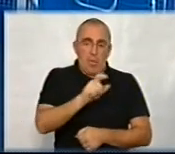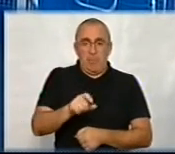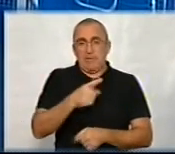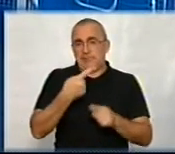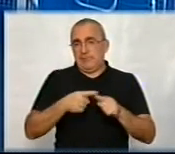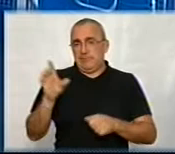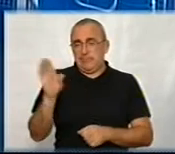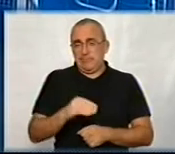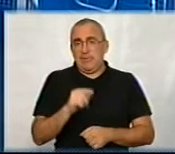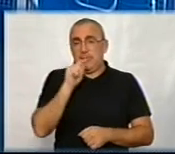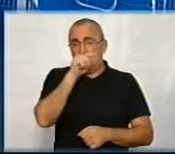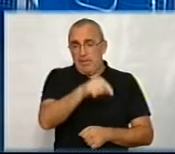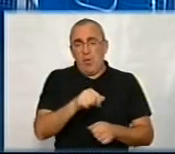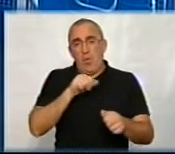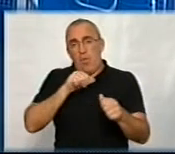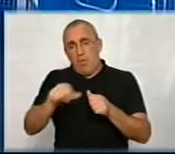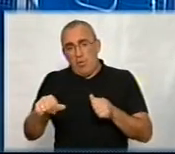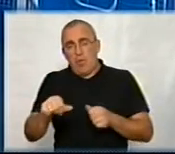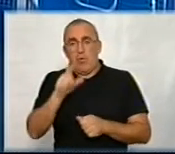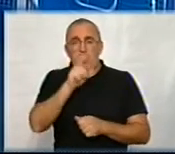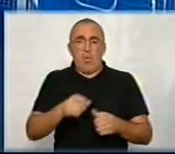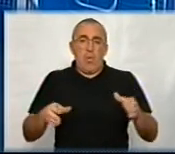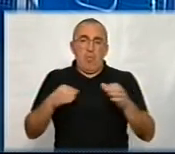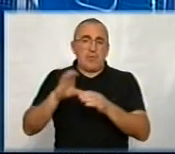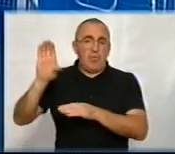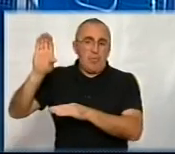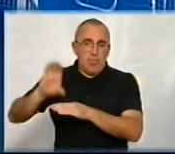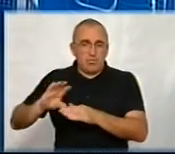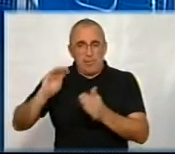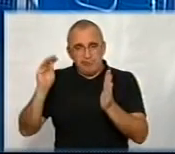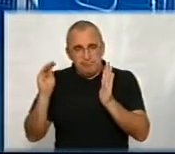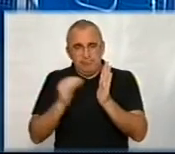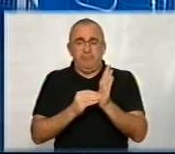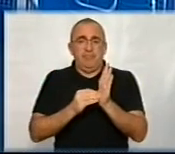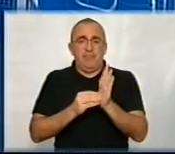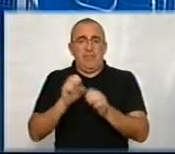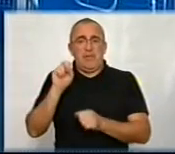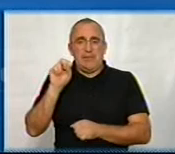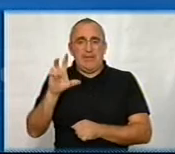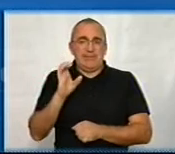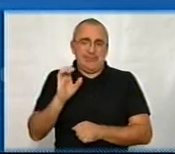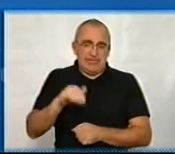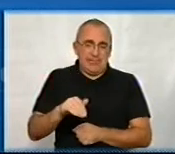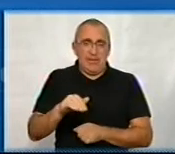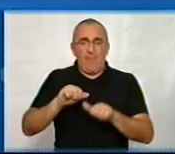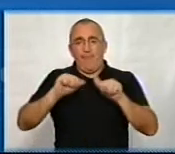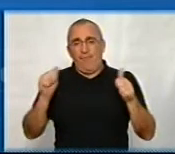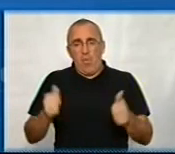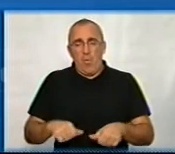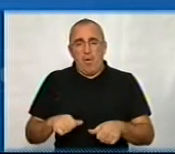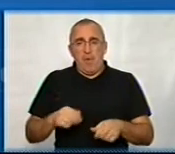за це. До речі, там окремо і громадський бюджет виписаний в 13-тій статті, оці форми